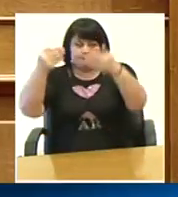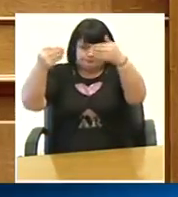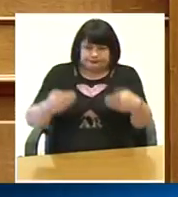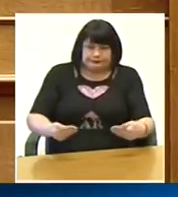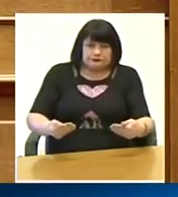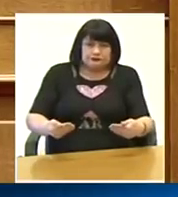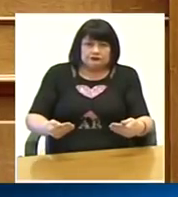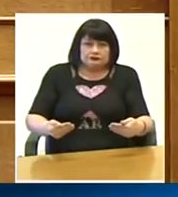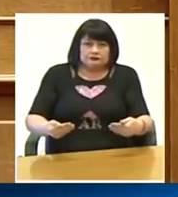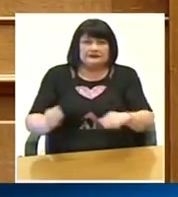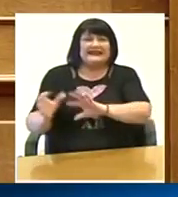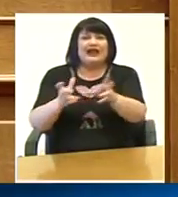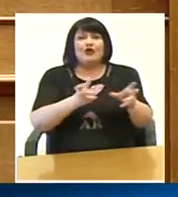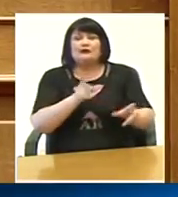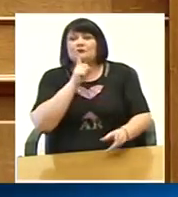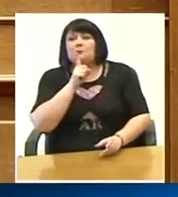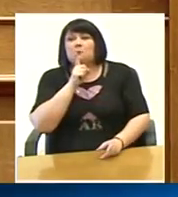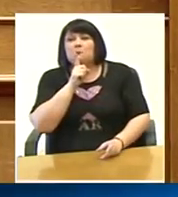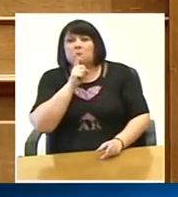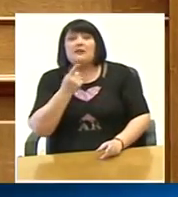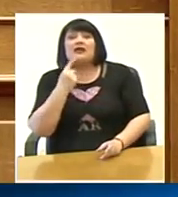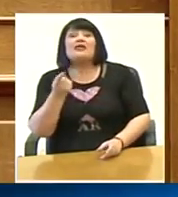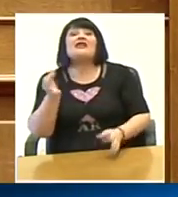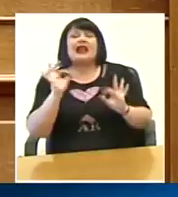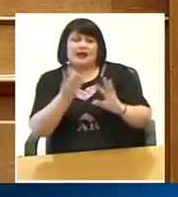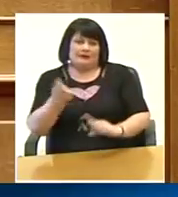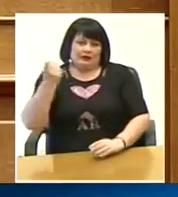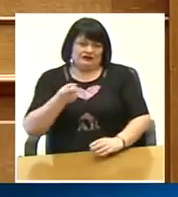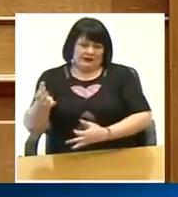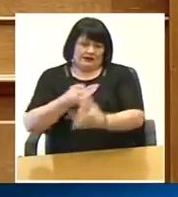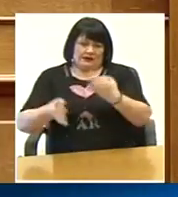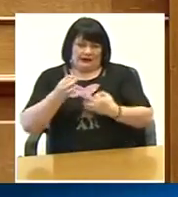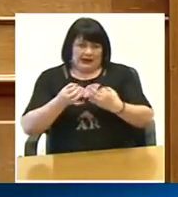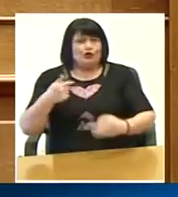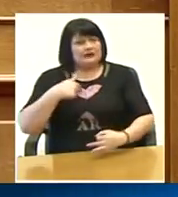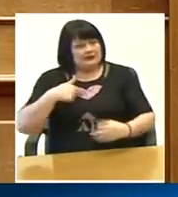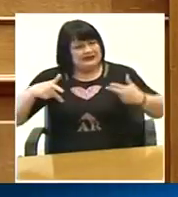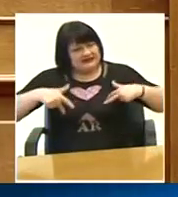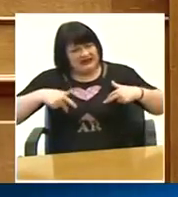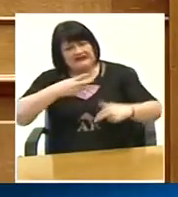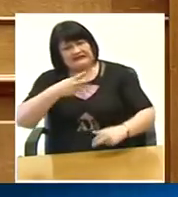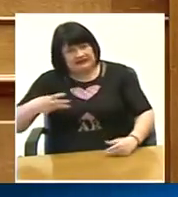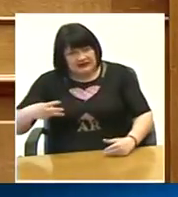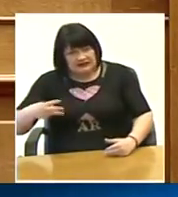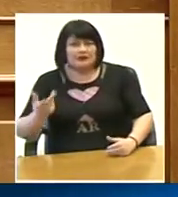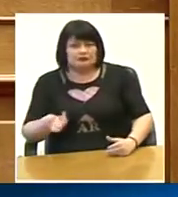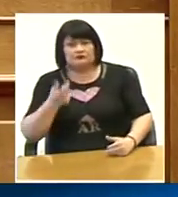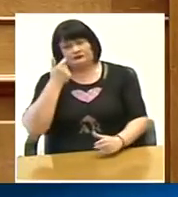όλα τα ΜΜΕ η συντριπτική τους πλειοψηφία ότι αυτή η κυβέρνηση ενώ